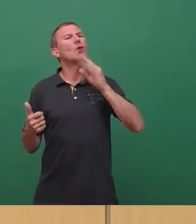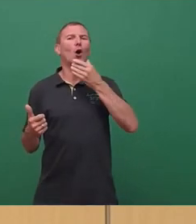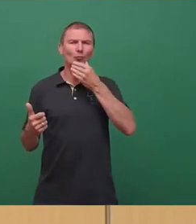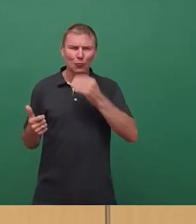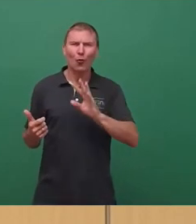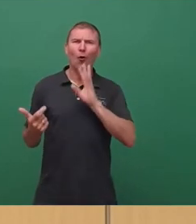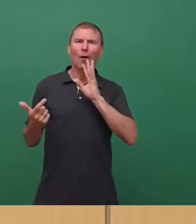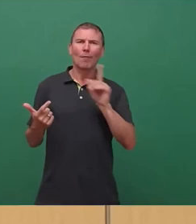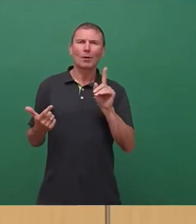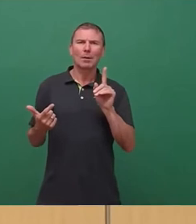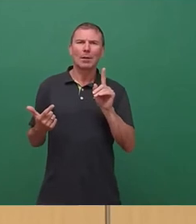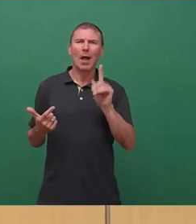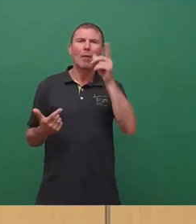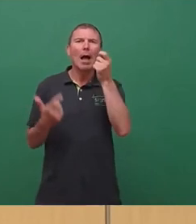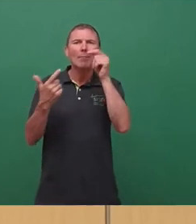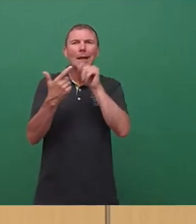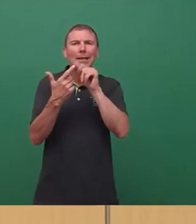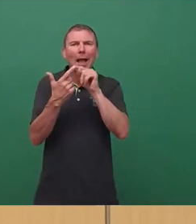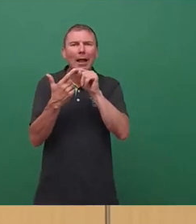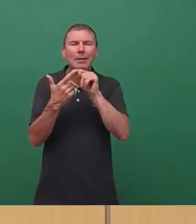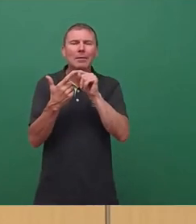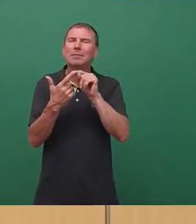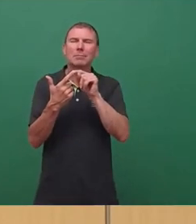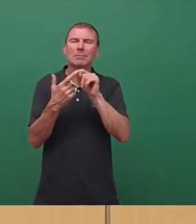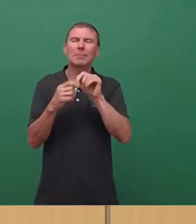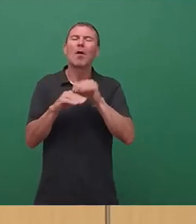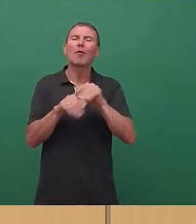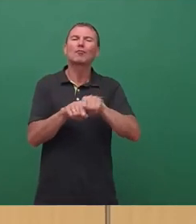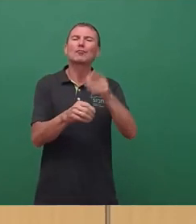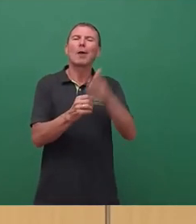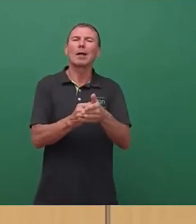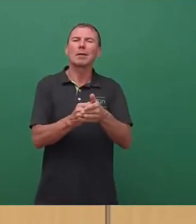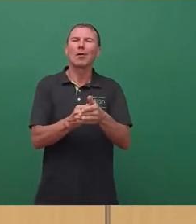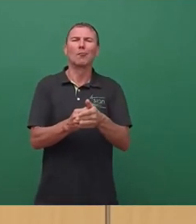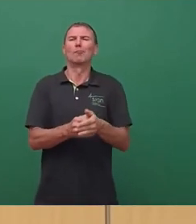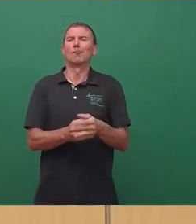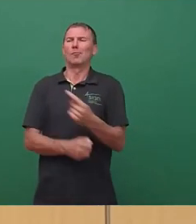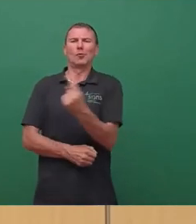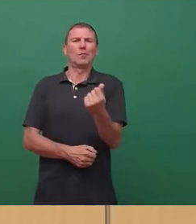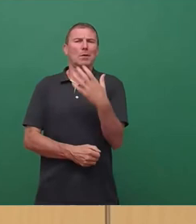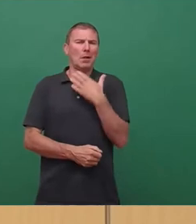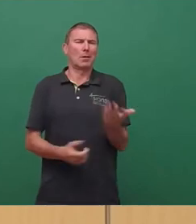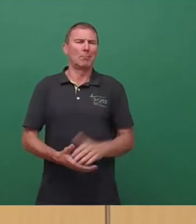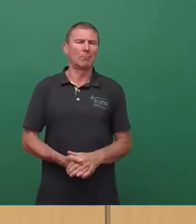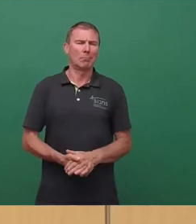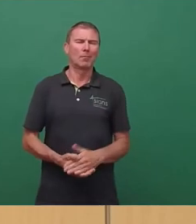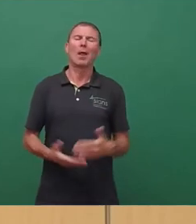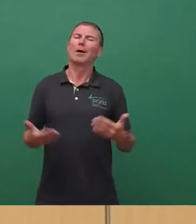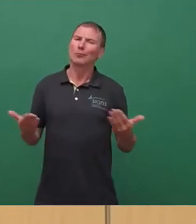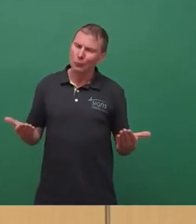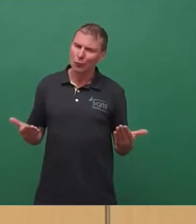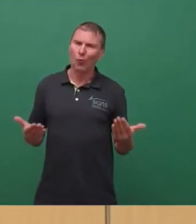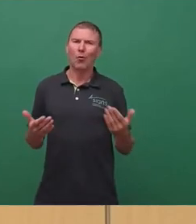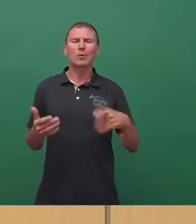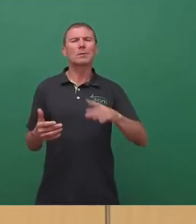aber beim Geld hörte der Spaß auf. Da könnte ja jeder kommen. Und so kam es, dass ich unter den Räten